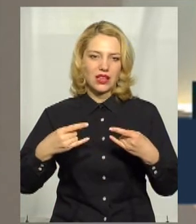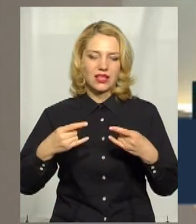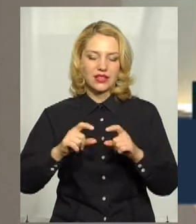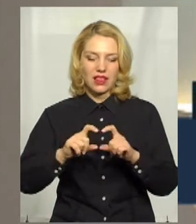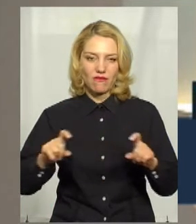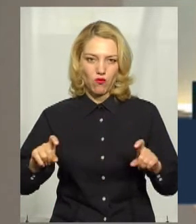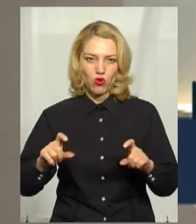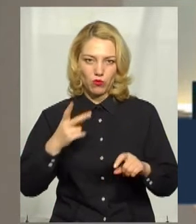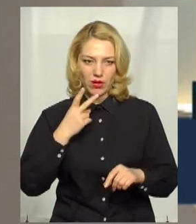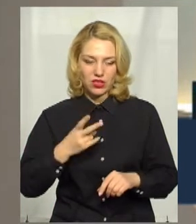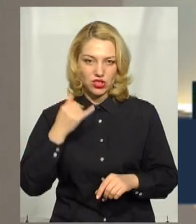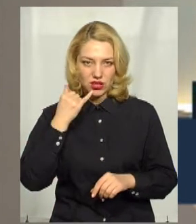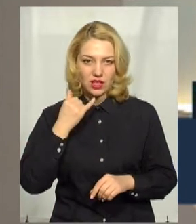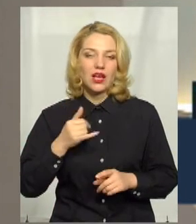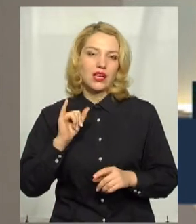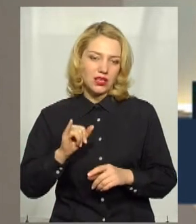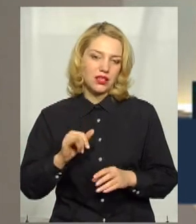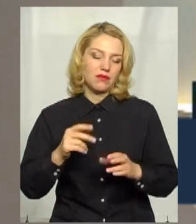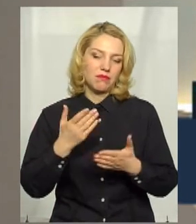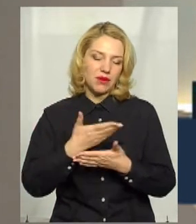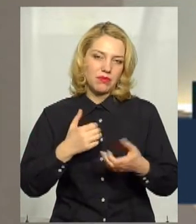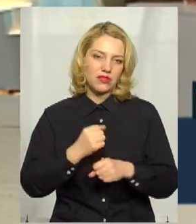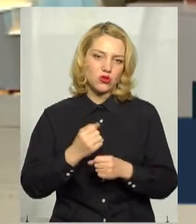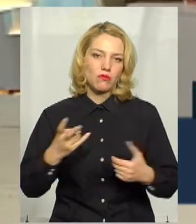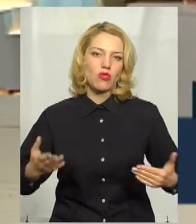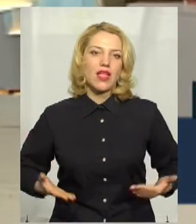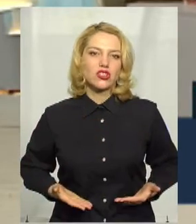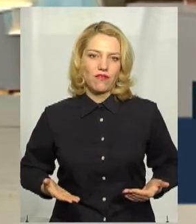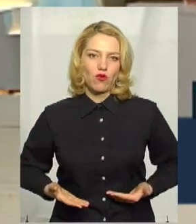бачите на екрані. Ми працюємо наживо.